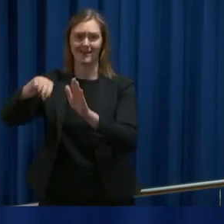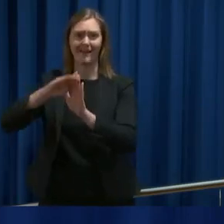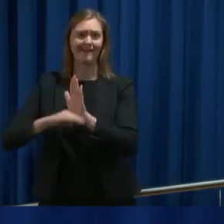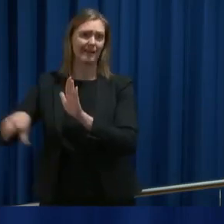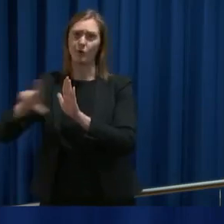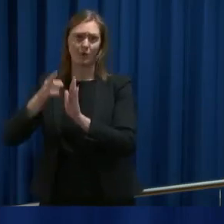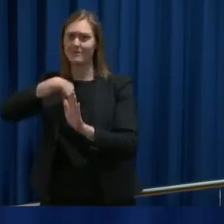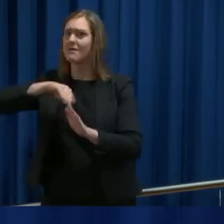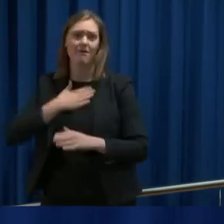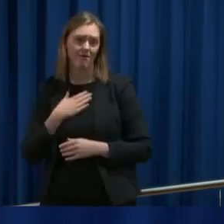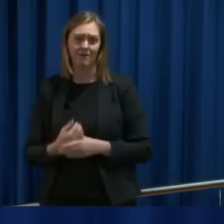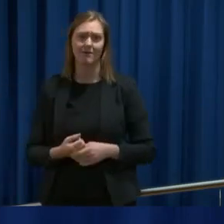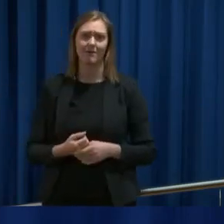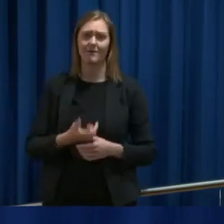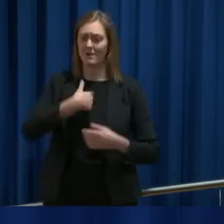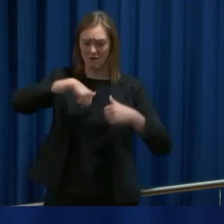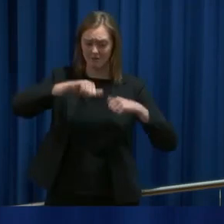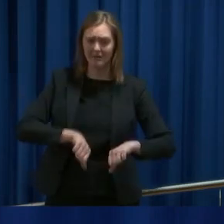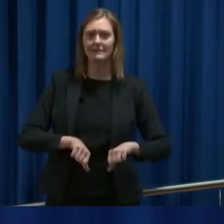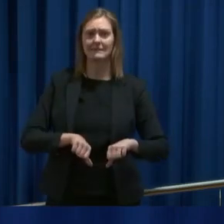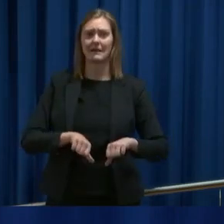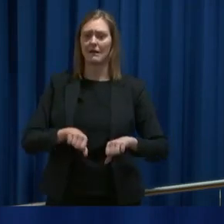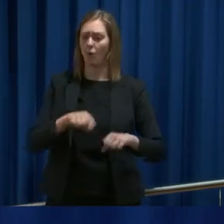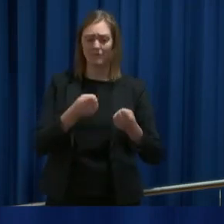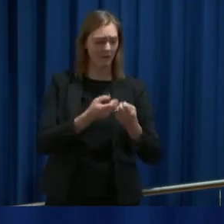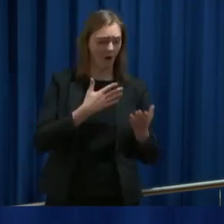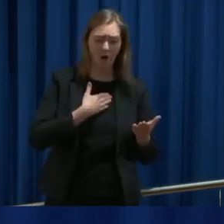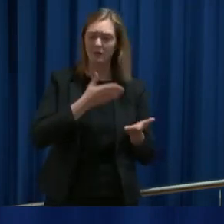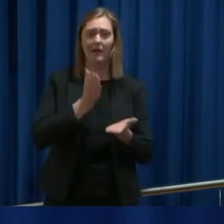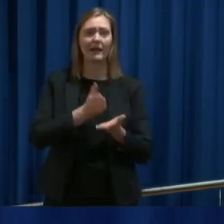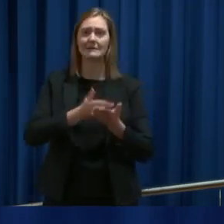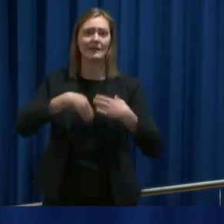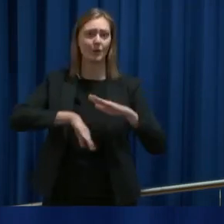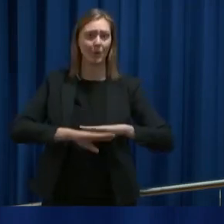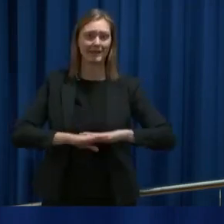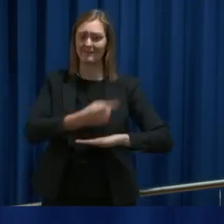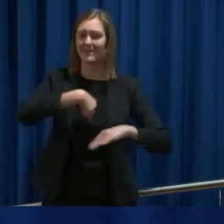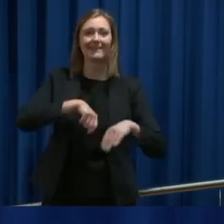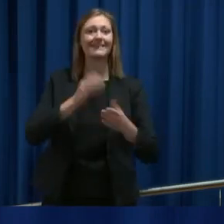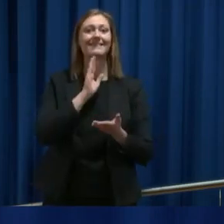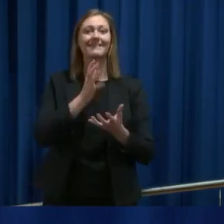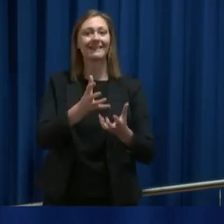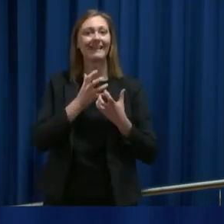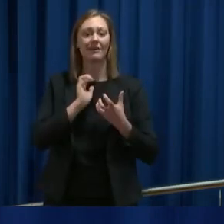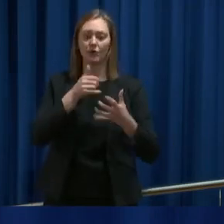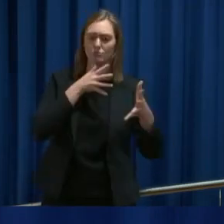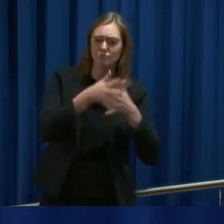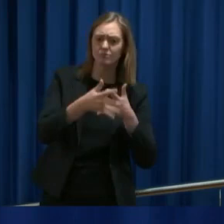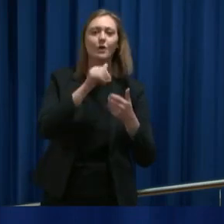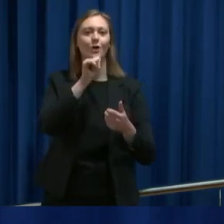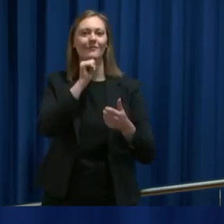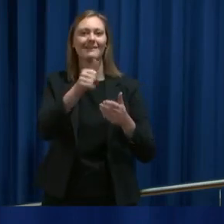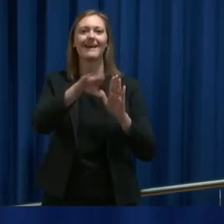dette er at den krisen vi er inne i har viset at det er mange områder at vi ikke har et rettslig grunnlag som vi trenger for å frasette nødvendige regler,